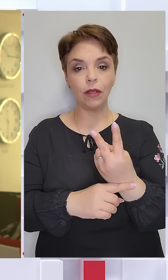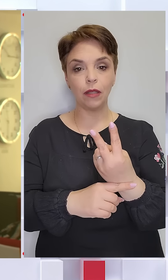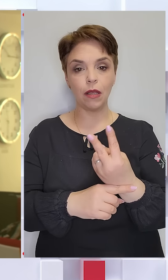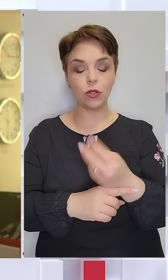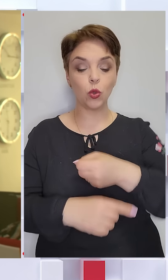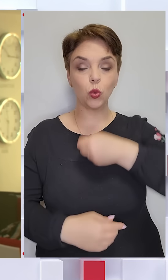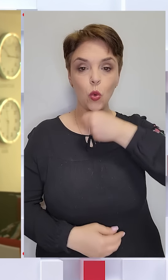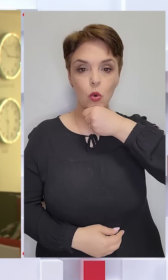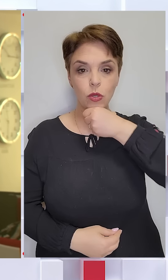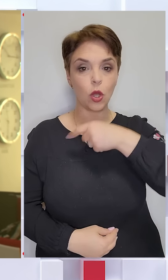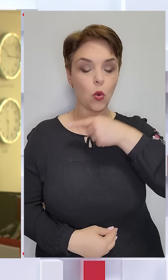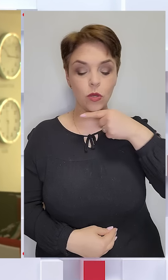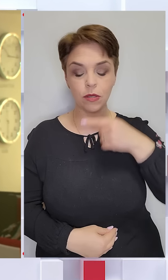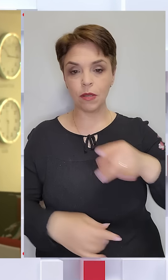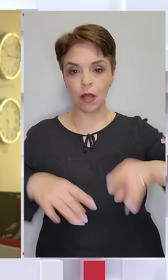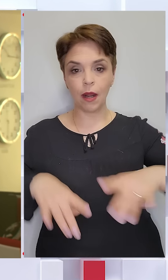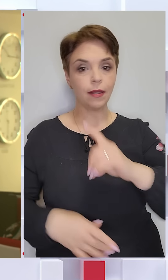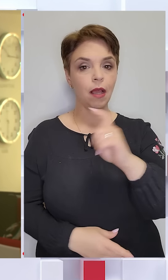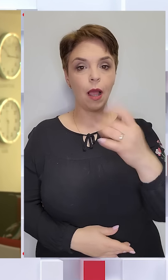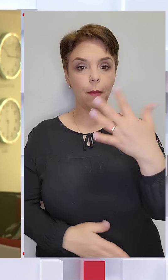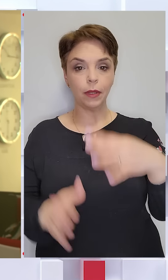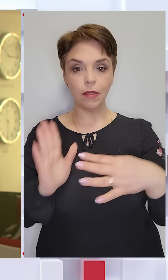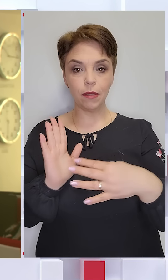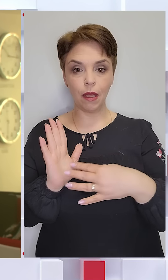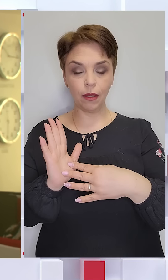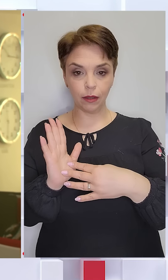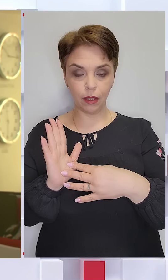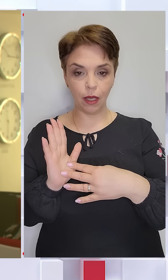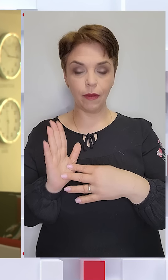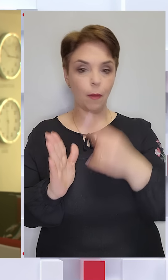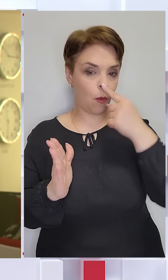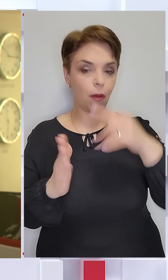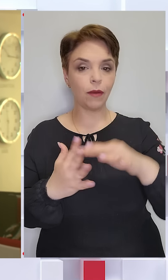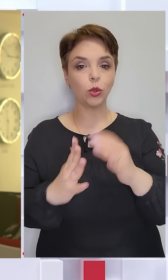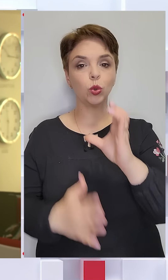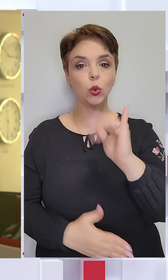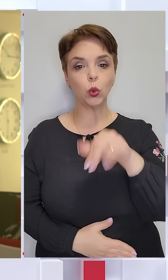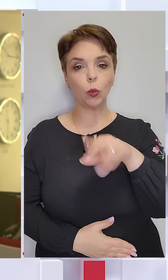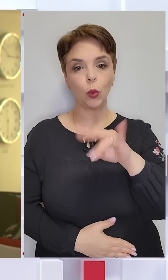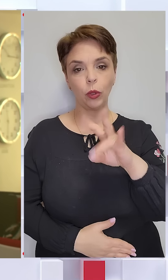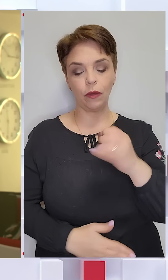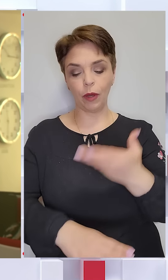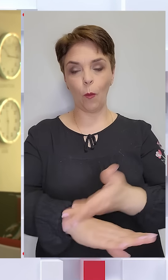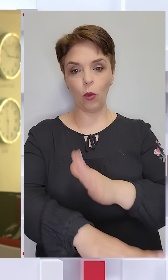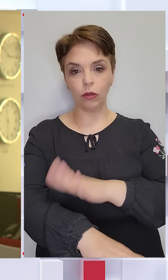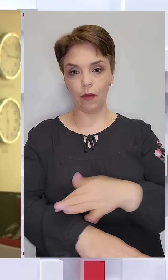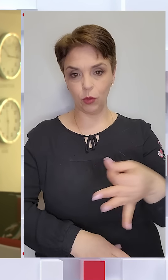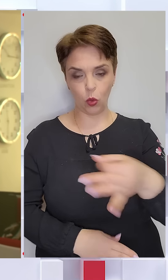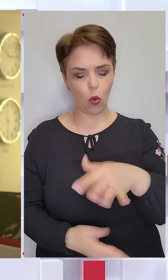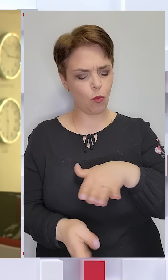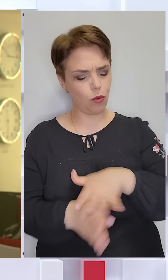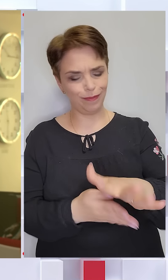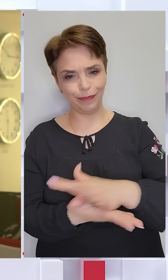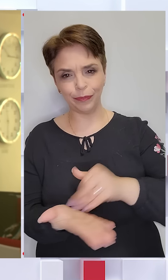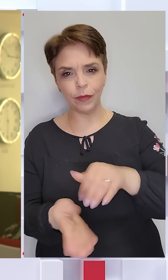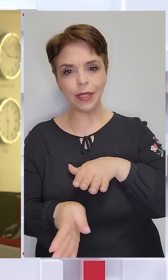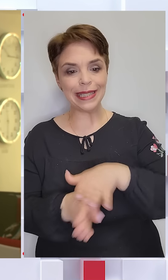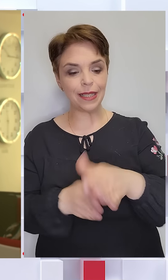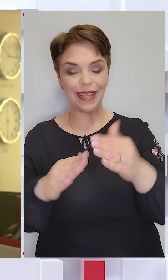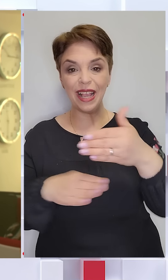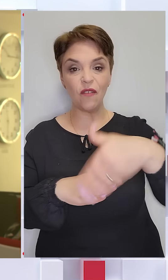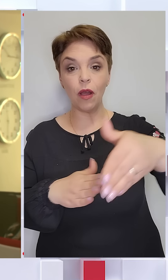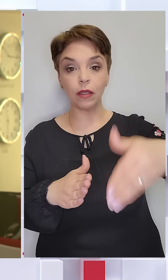-теро дорослих. Російська ракета Х-59 поцілила у село Супрунівка на Полтавщині. Вщент рознесла цілий